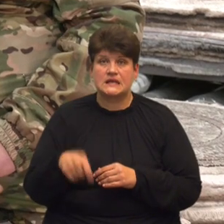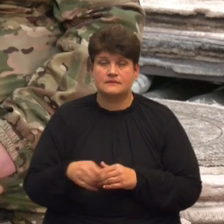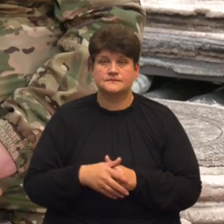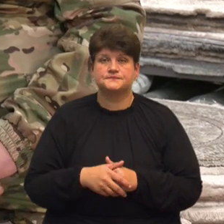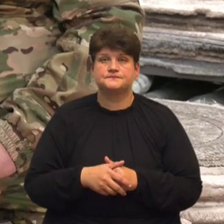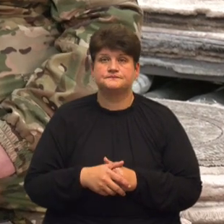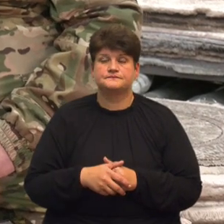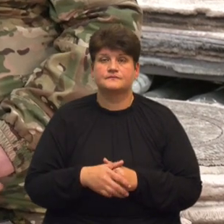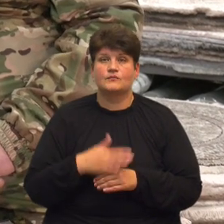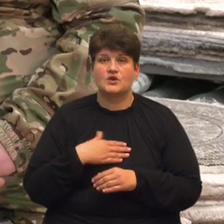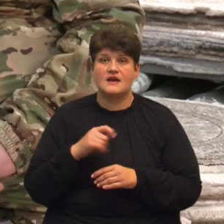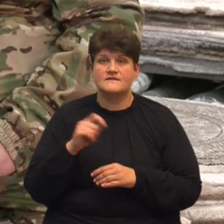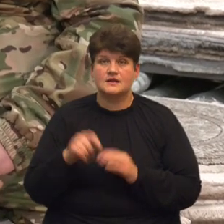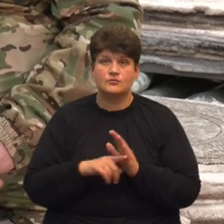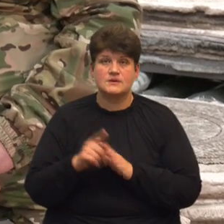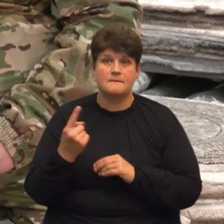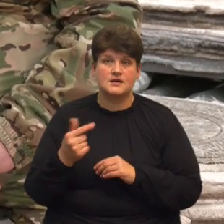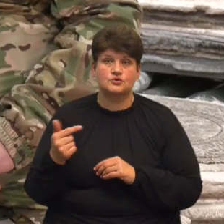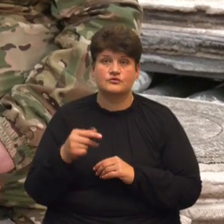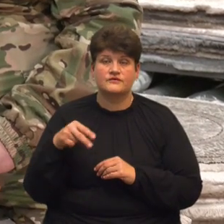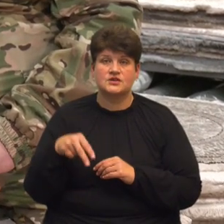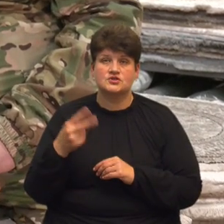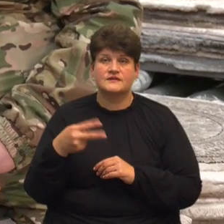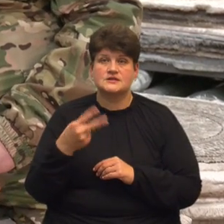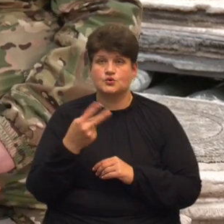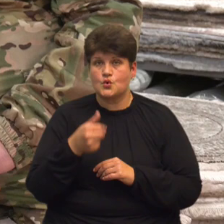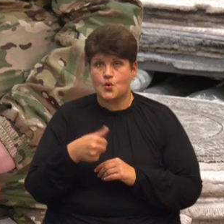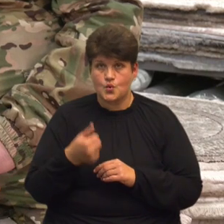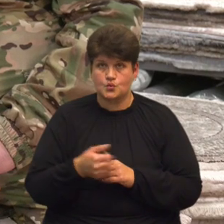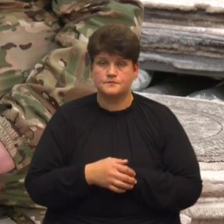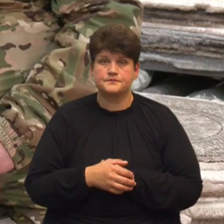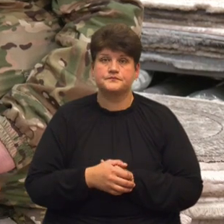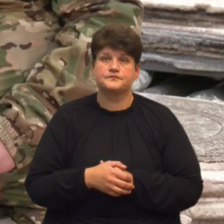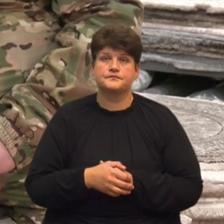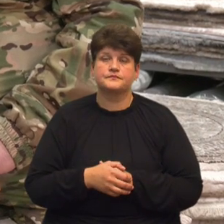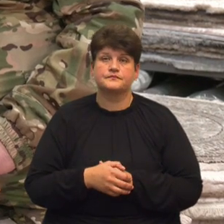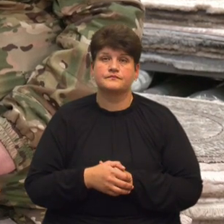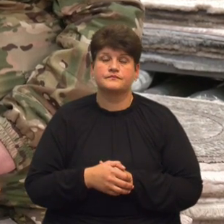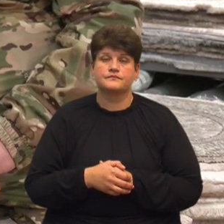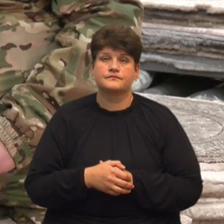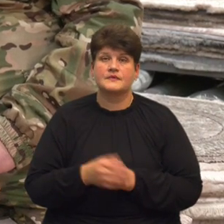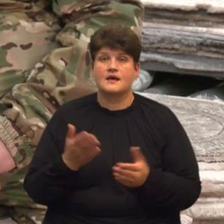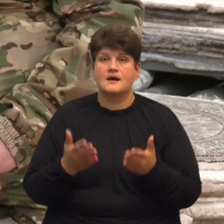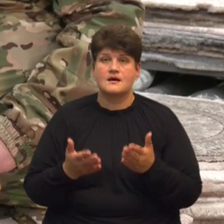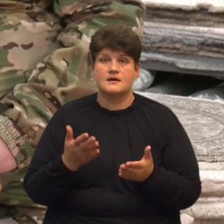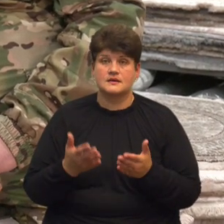Моя війна почалася 1 грудня 2022 року Але, як